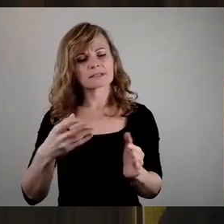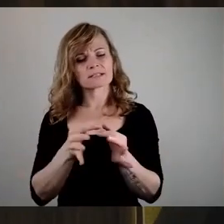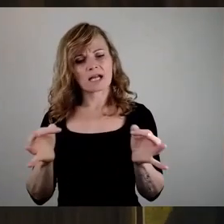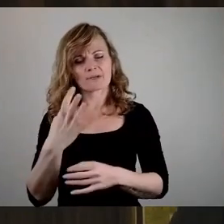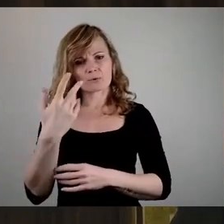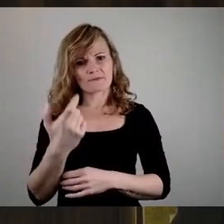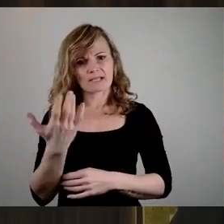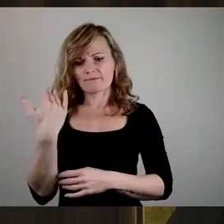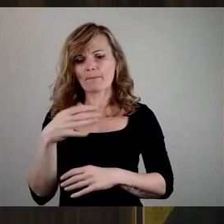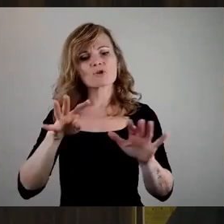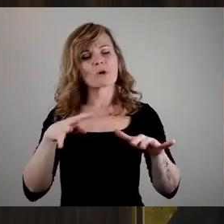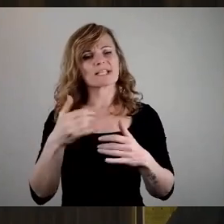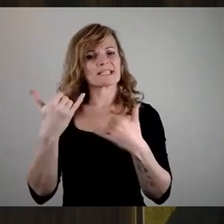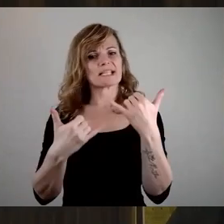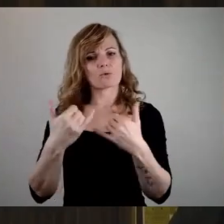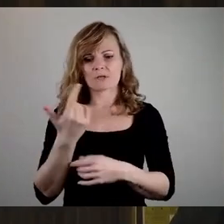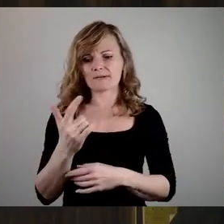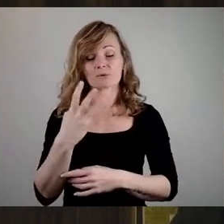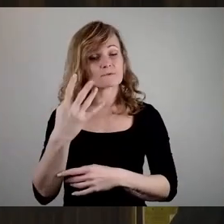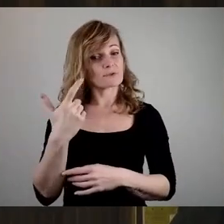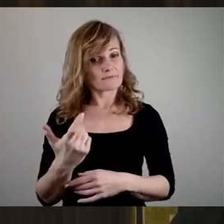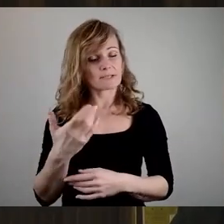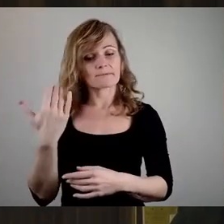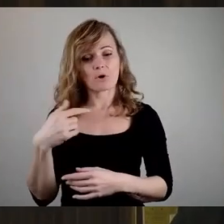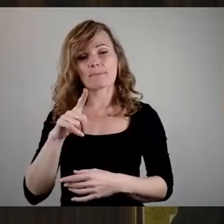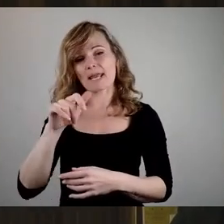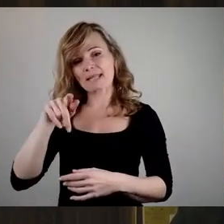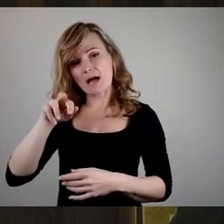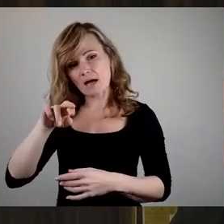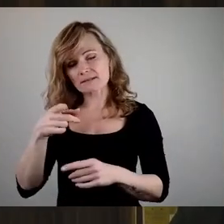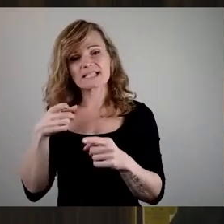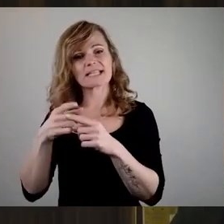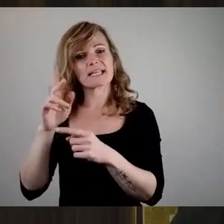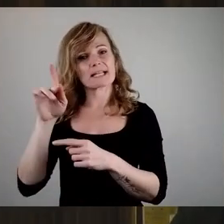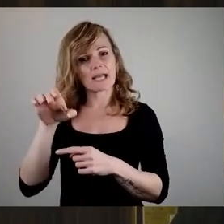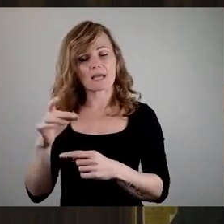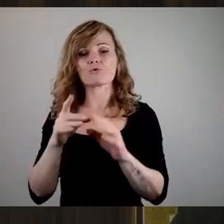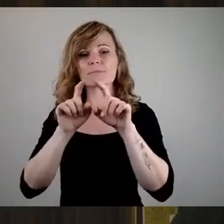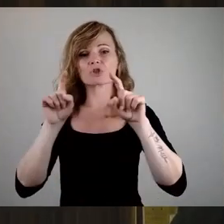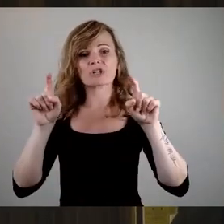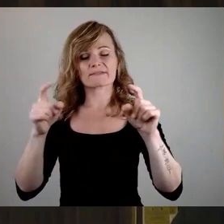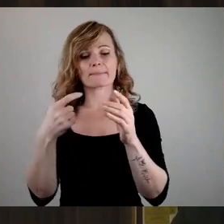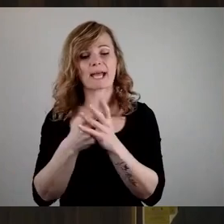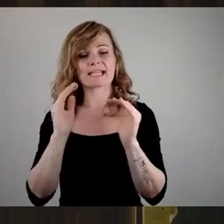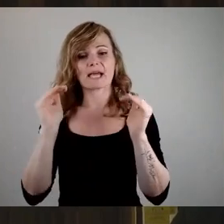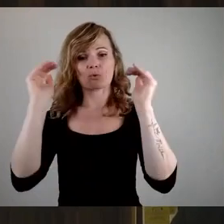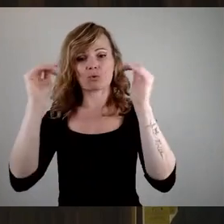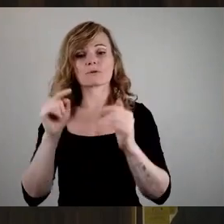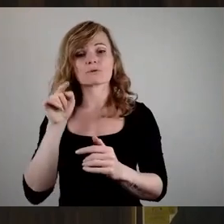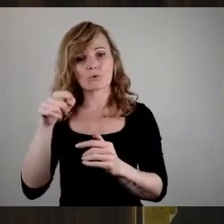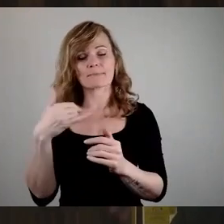19.01.2024 von Lennart Zielke, Überschrift, Preiserhöhung zum Jahreswechsel.